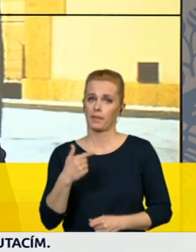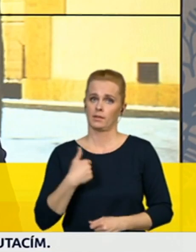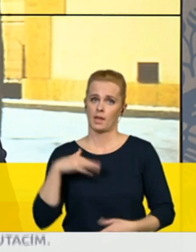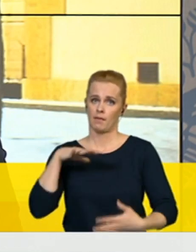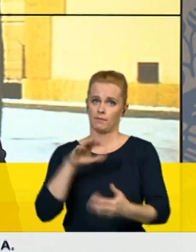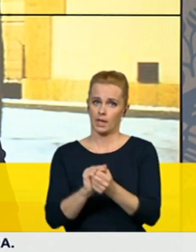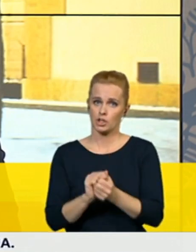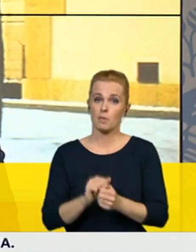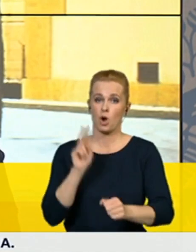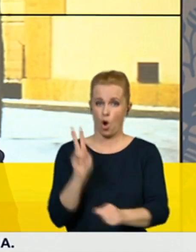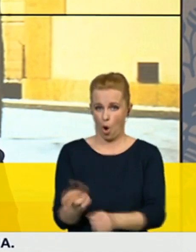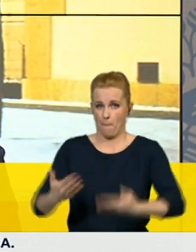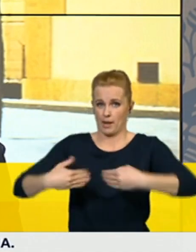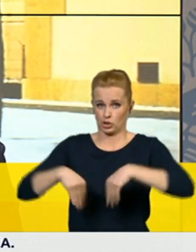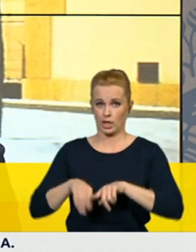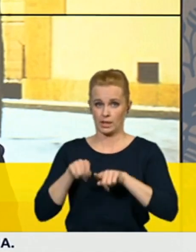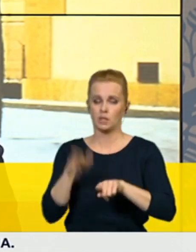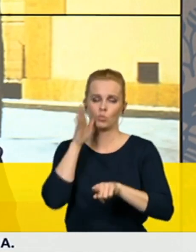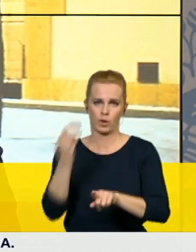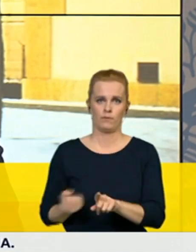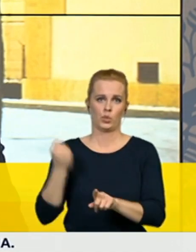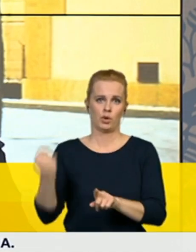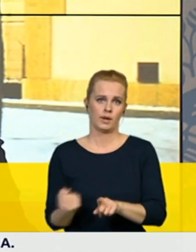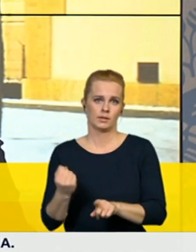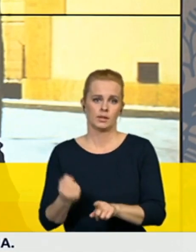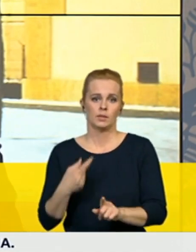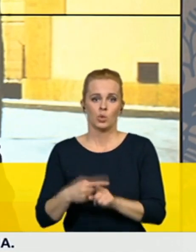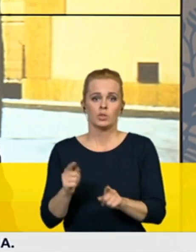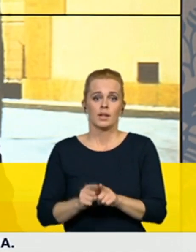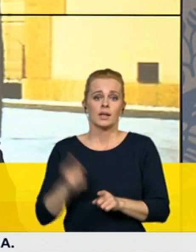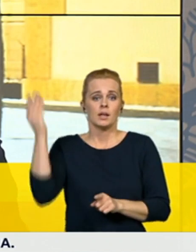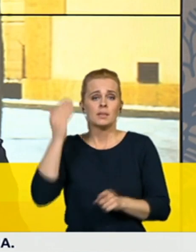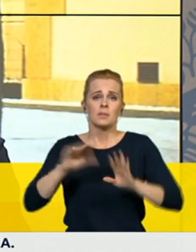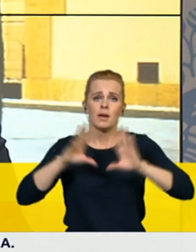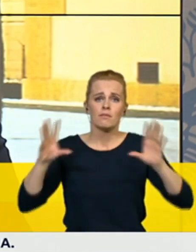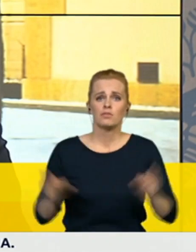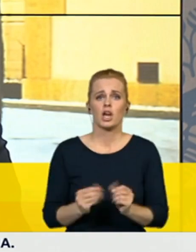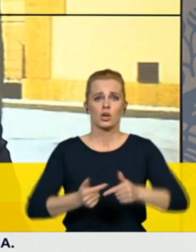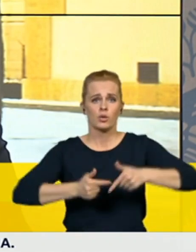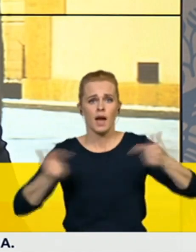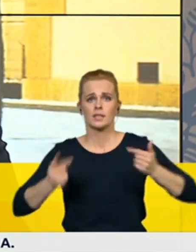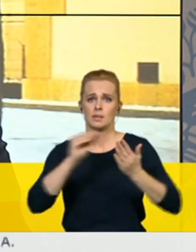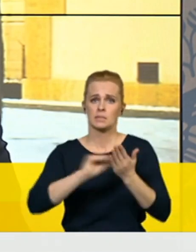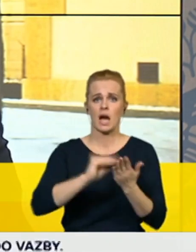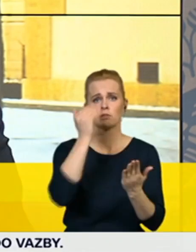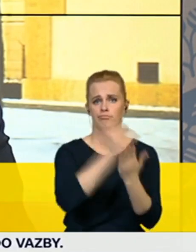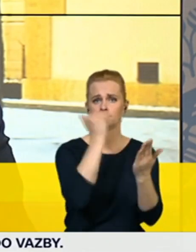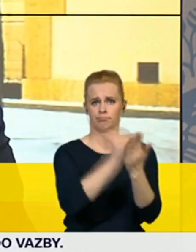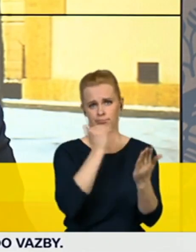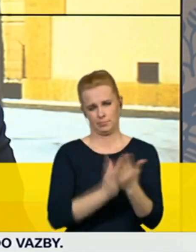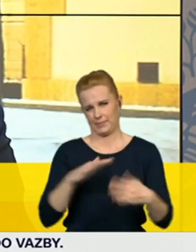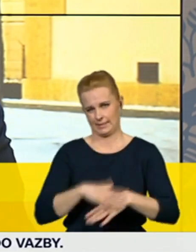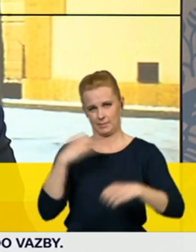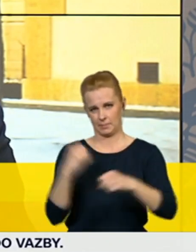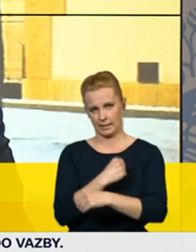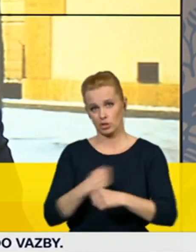ta opatření zaberou a že ne všechno musí být napsáno v těch úsneseních. Určitě všichni